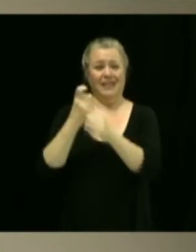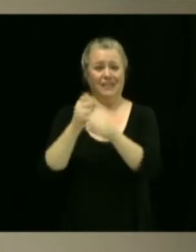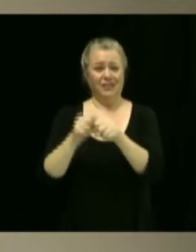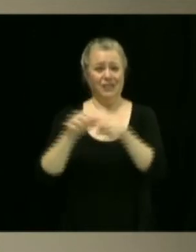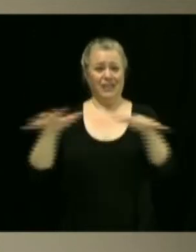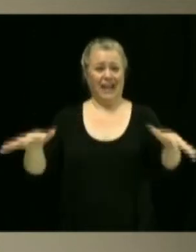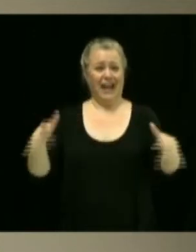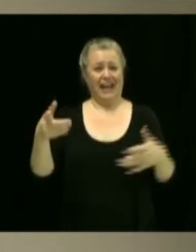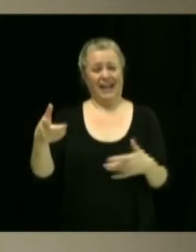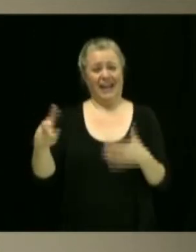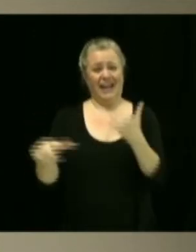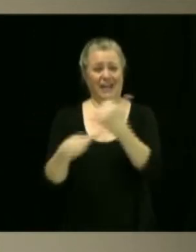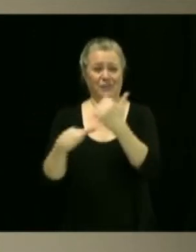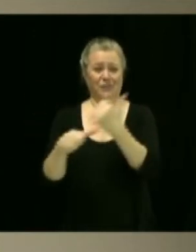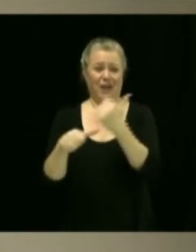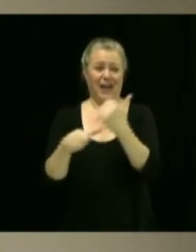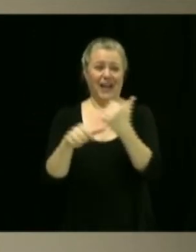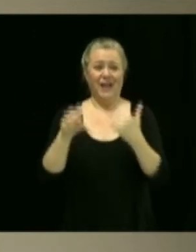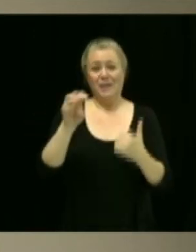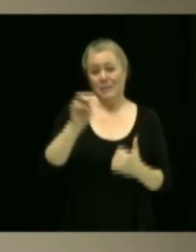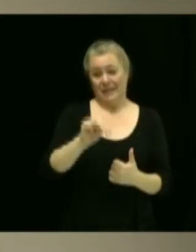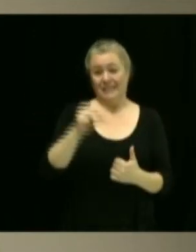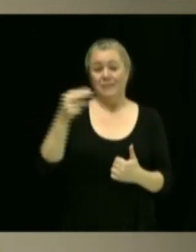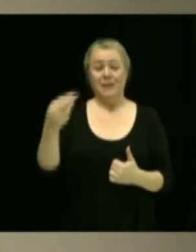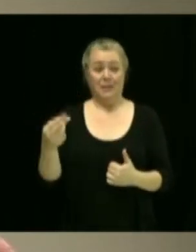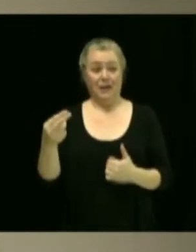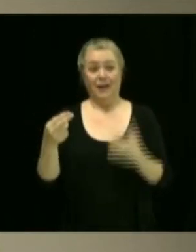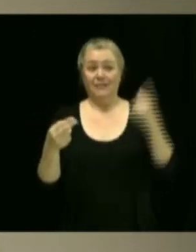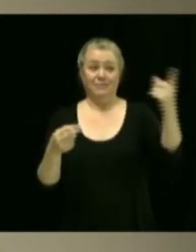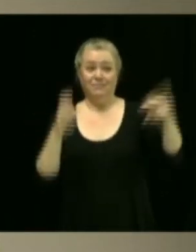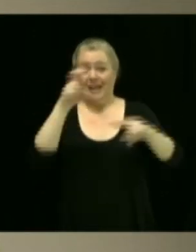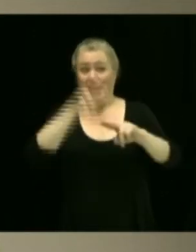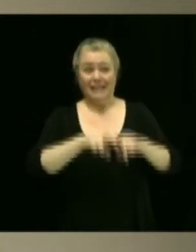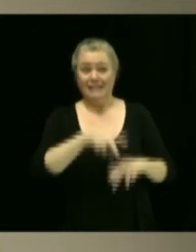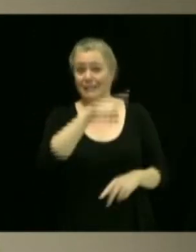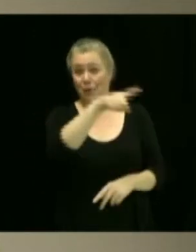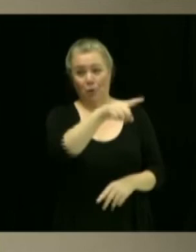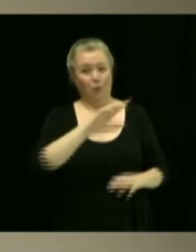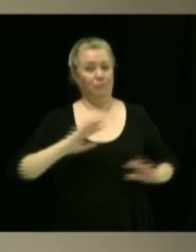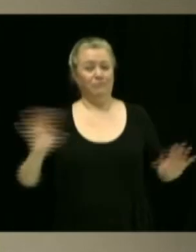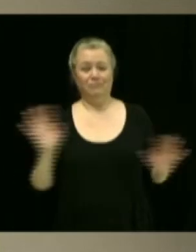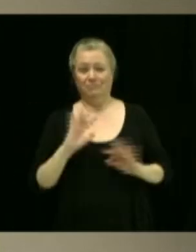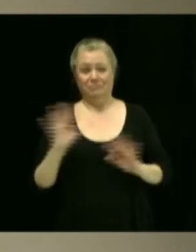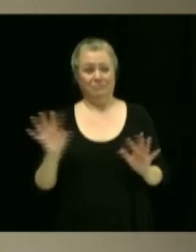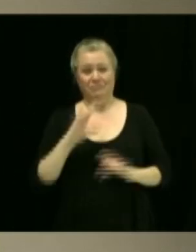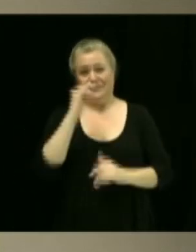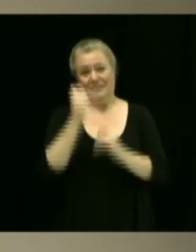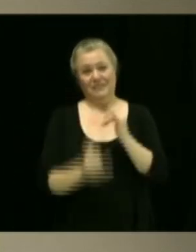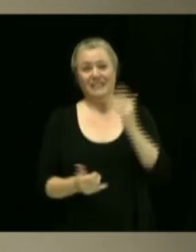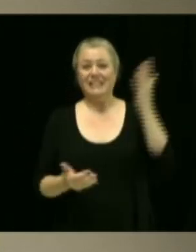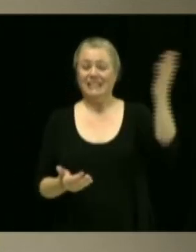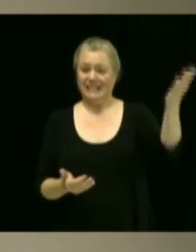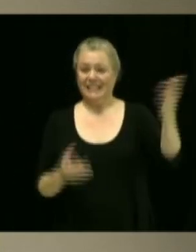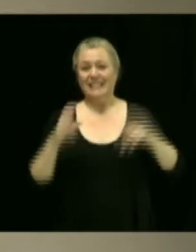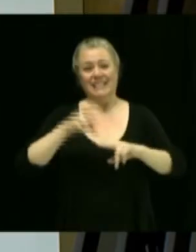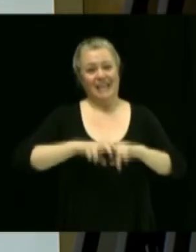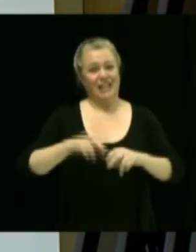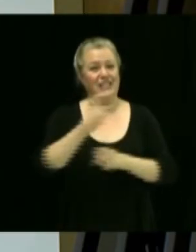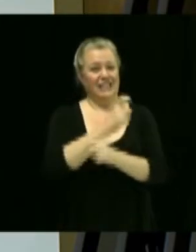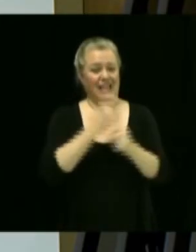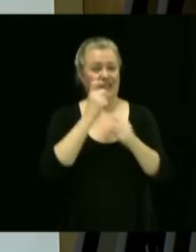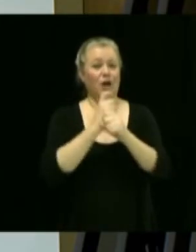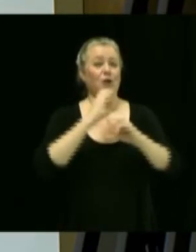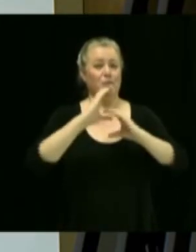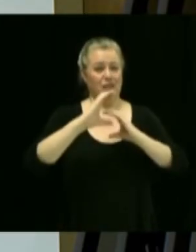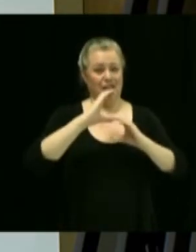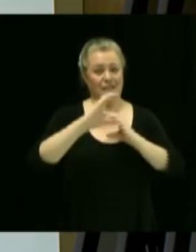Alors, Maxime Hébert, lors d'une prochaine rencontre, tu ne seras plus dans le siège de directeur des communications uniquement, mais maintenant dans le siège de directeur des communications